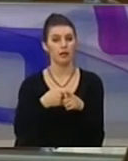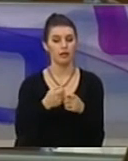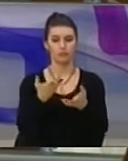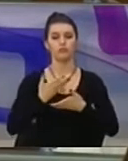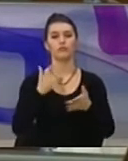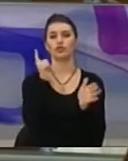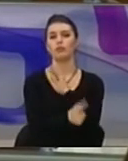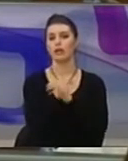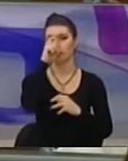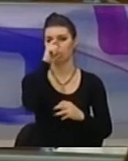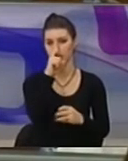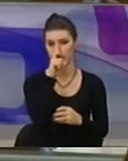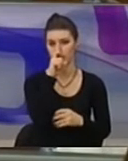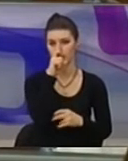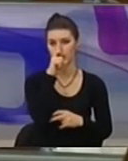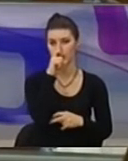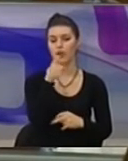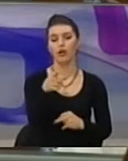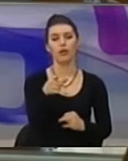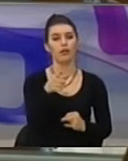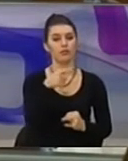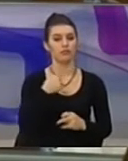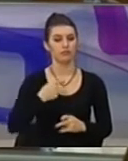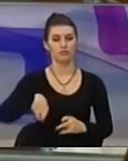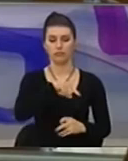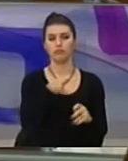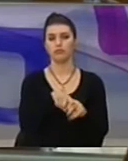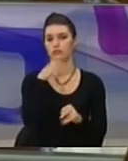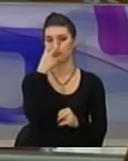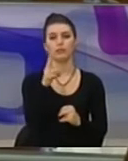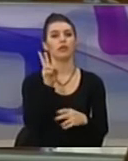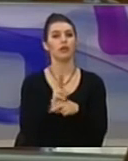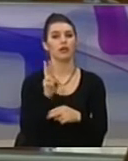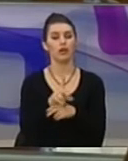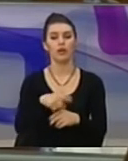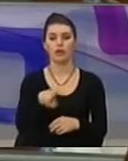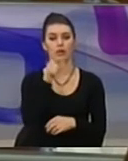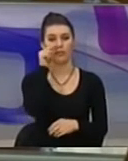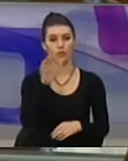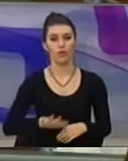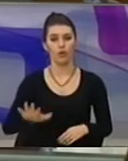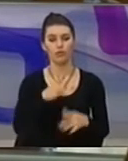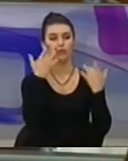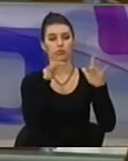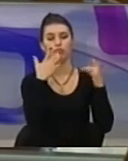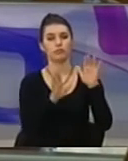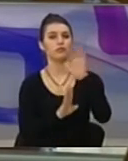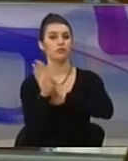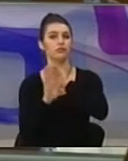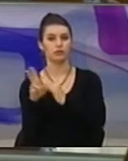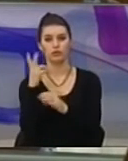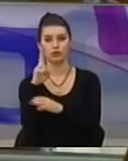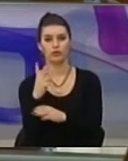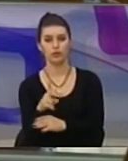-PDK të kjo, po ashtu dhe ne jemi dëshmitar të një ekzodit të popullat të son drejt për endimit. Me mira,